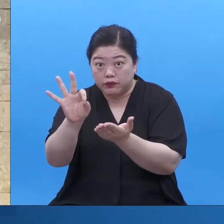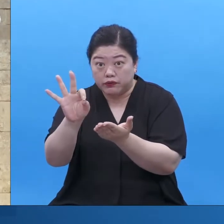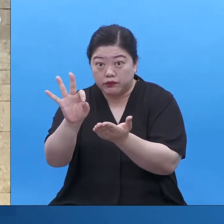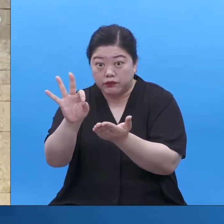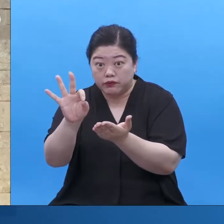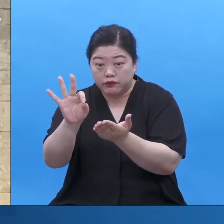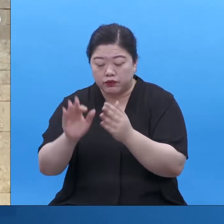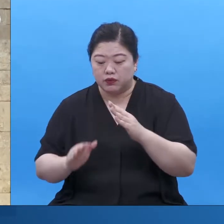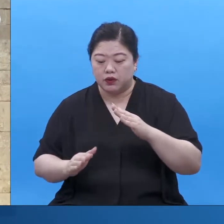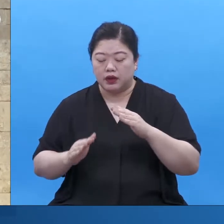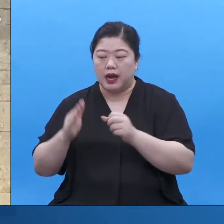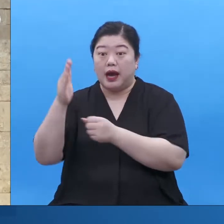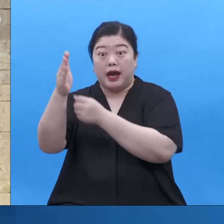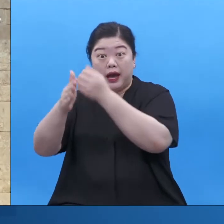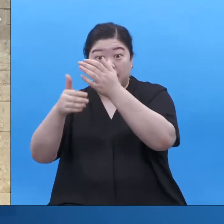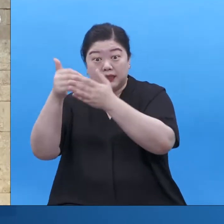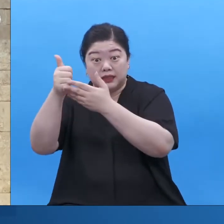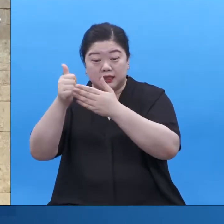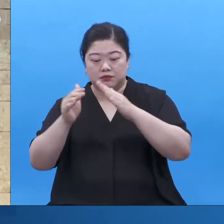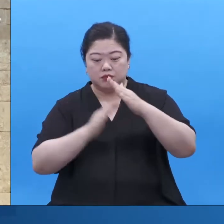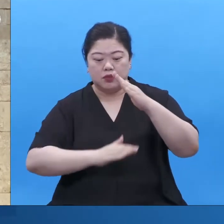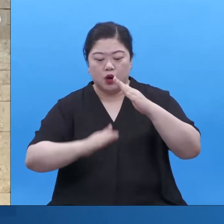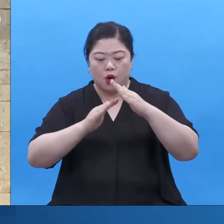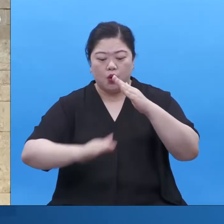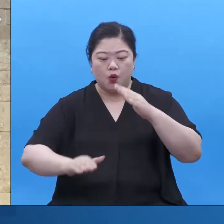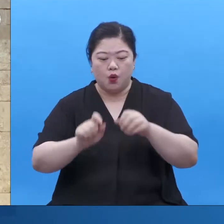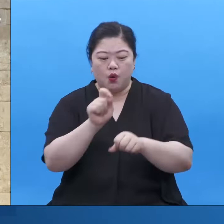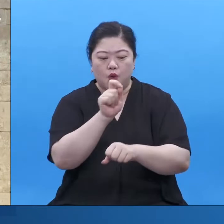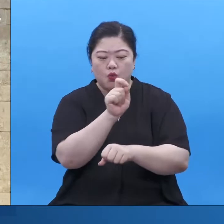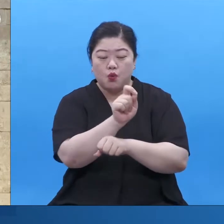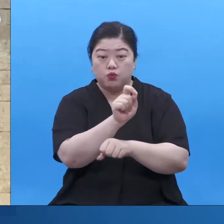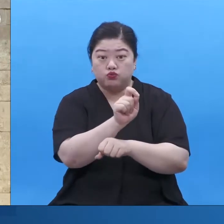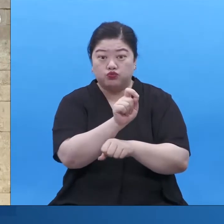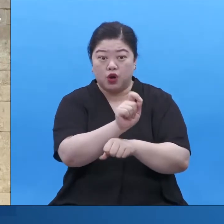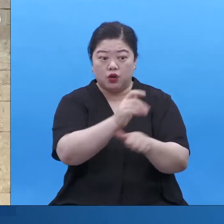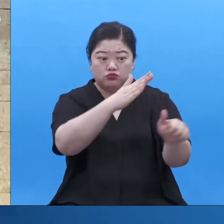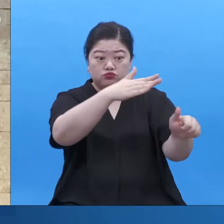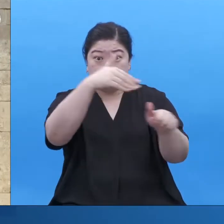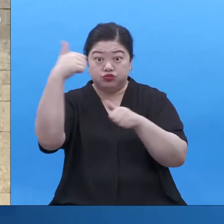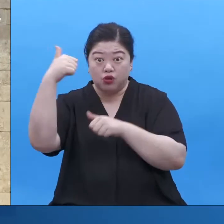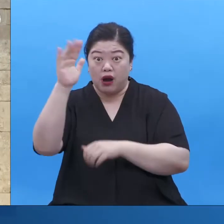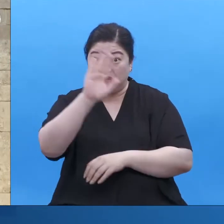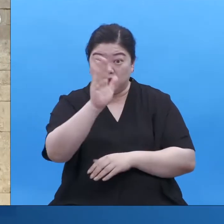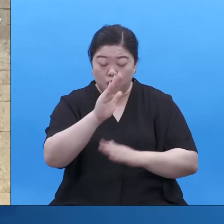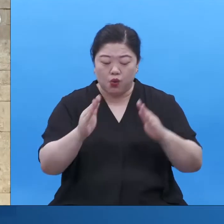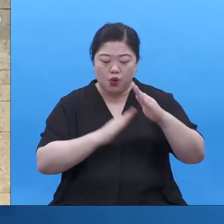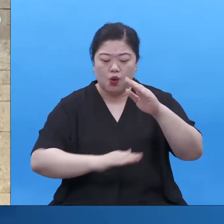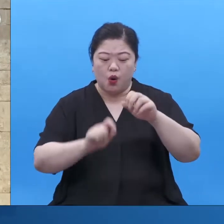쓰셔서 성교한 게 아니고 공무원을 숨겨진 제자로 쓰신 겁니다